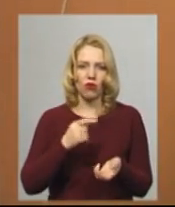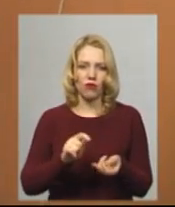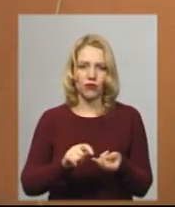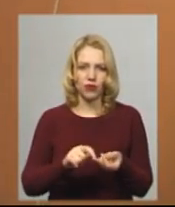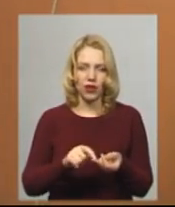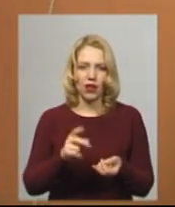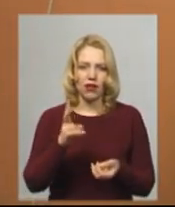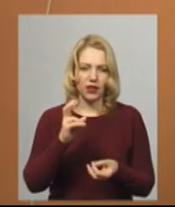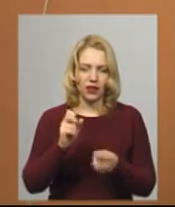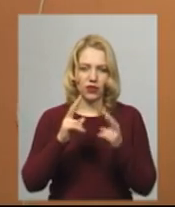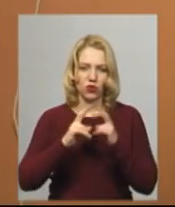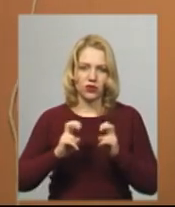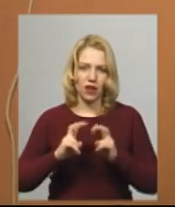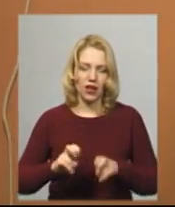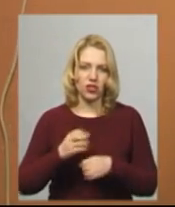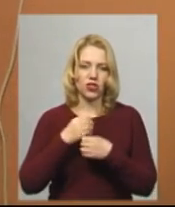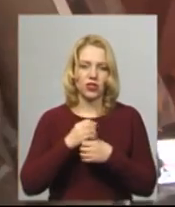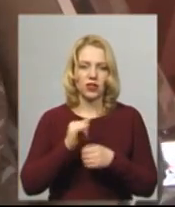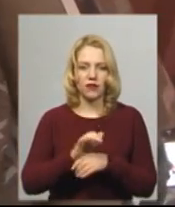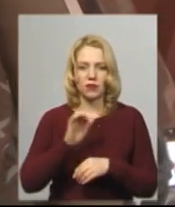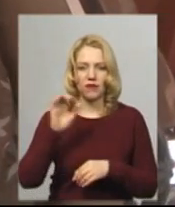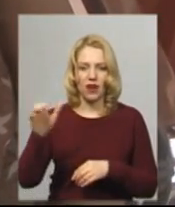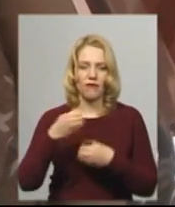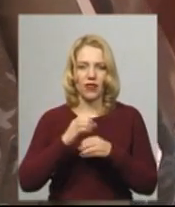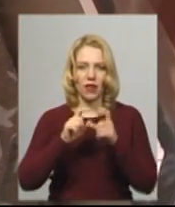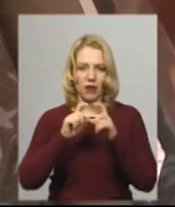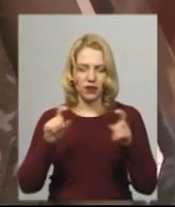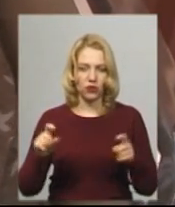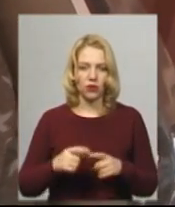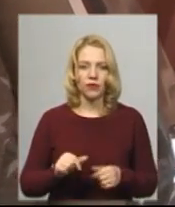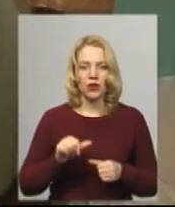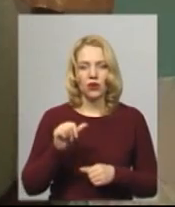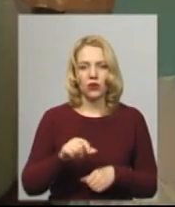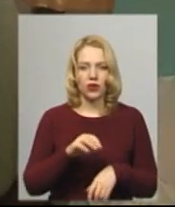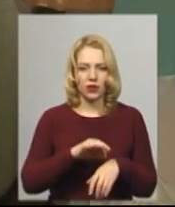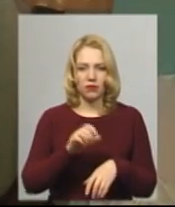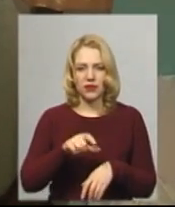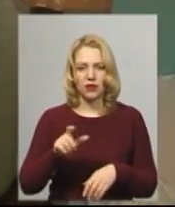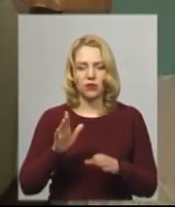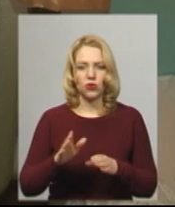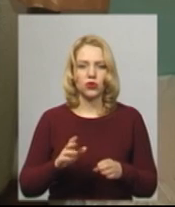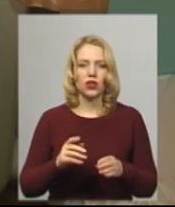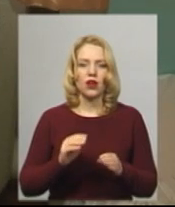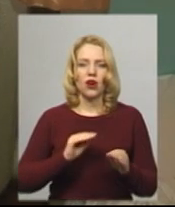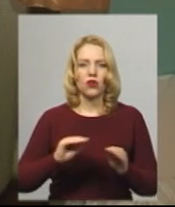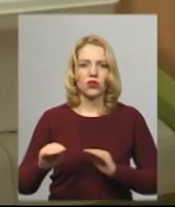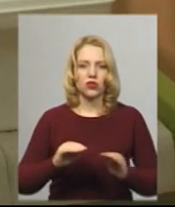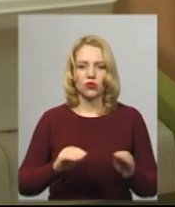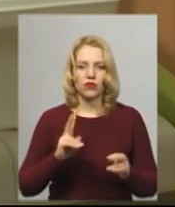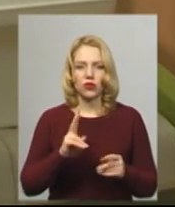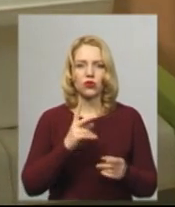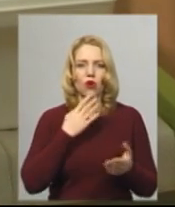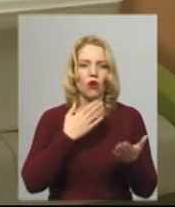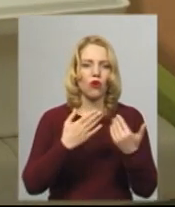і наручним відправляємо в лабораторію. Окрім пацієнтів, розташовуватимуть і контактник до них усі, так як мають їх